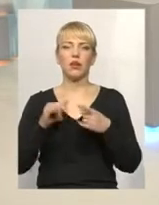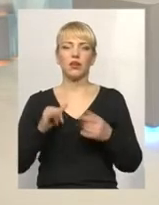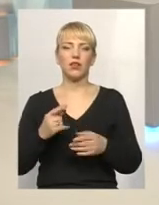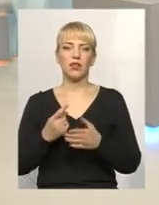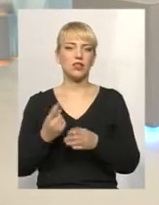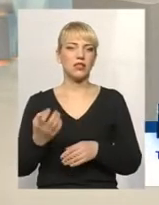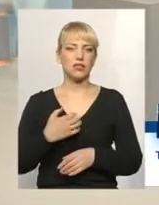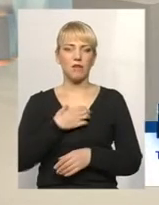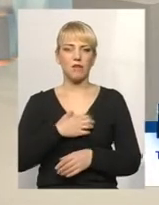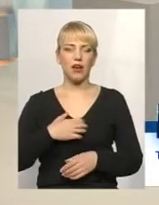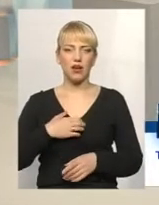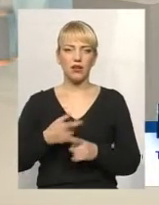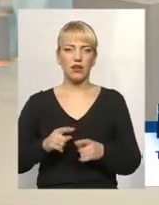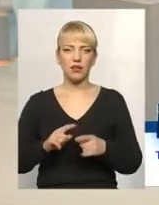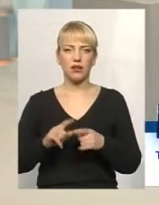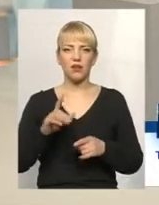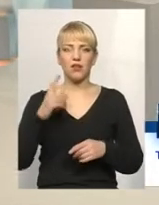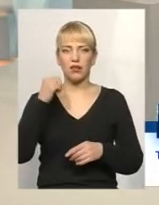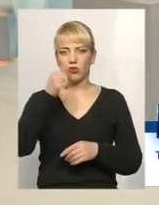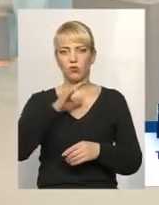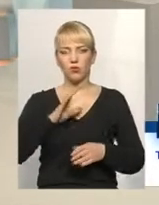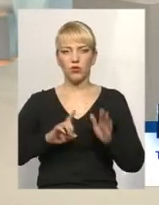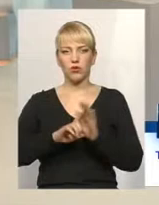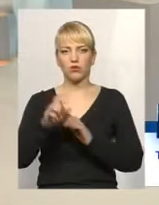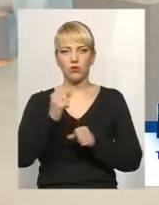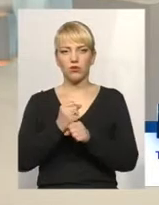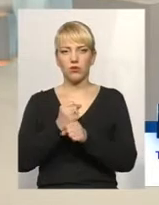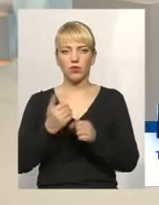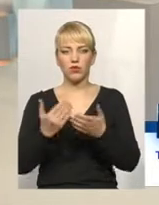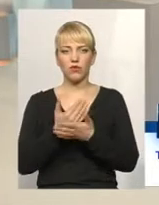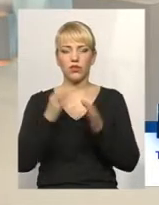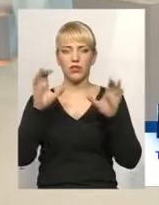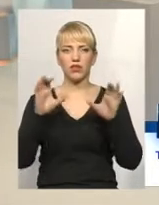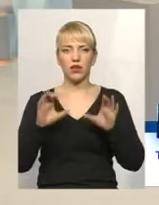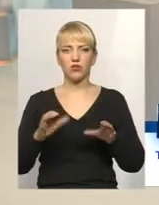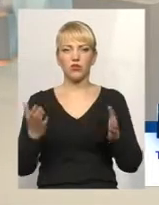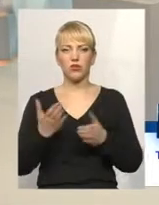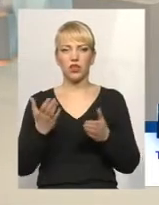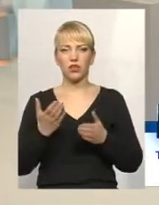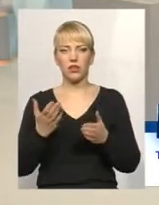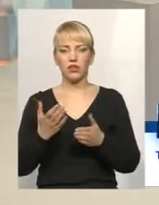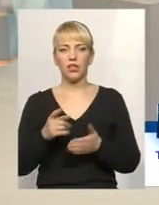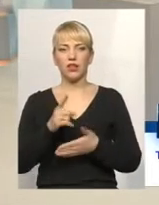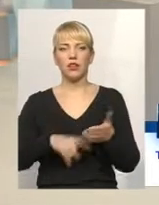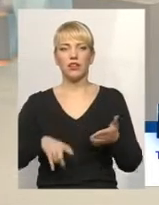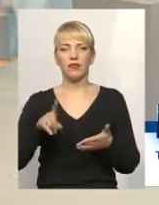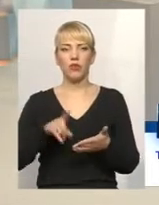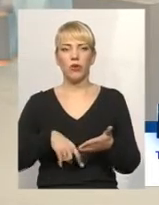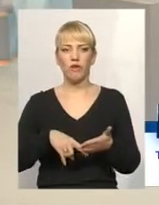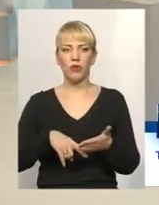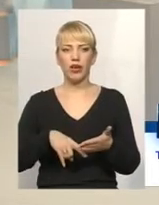ще рік тому набув чинності новий закон, який, по суті, так його характеризували, ліквідовує